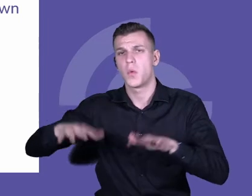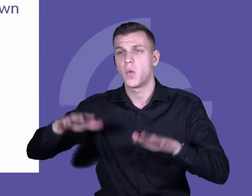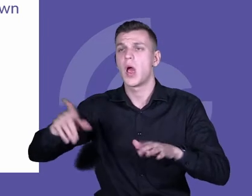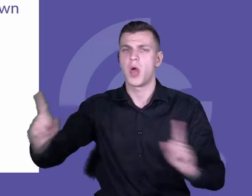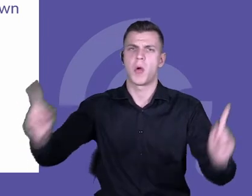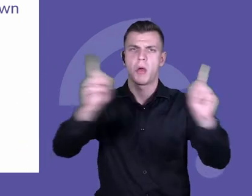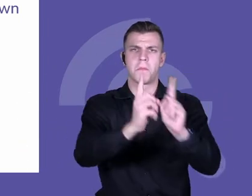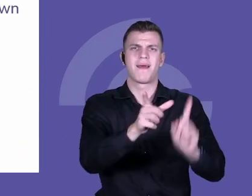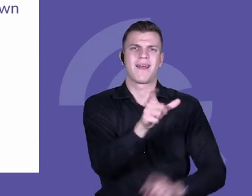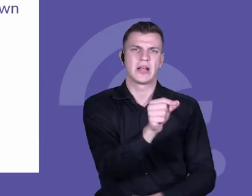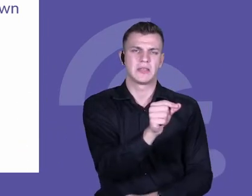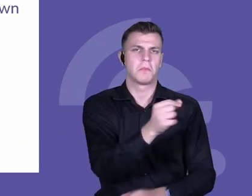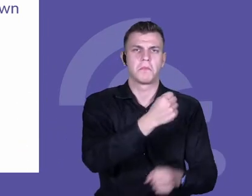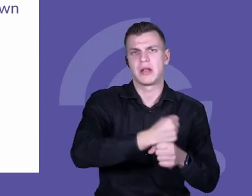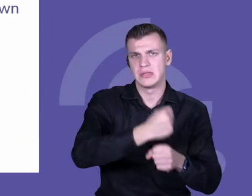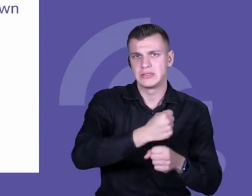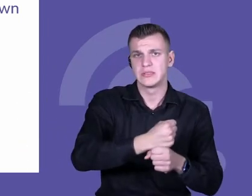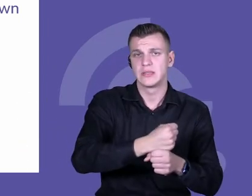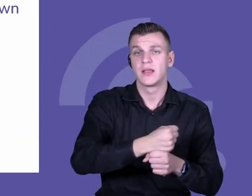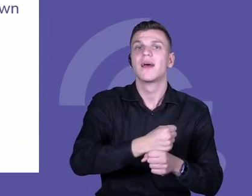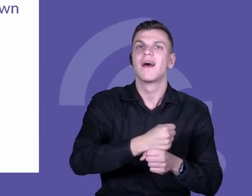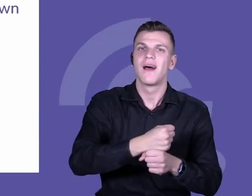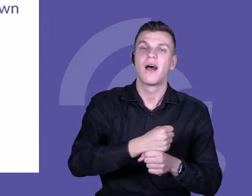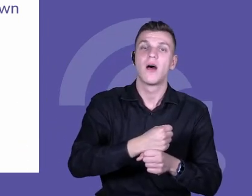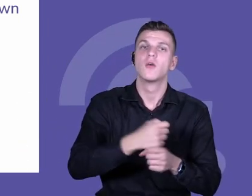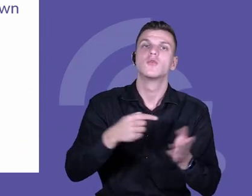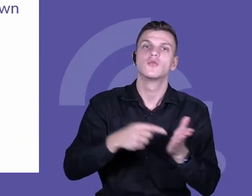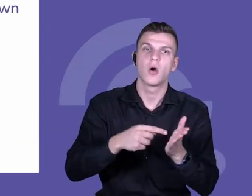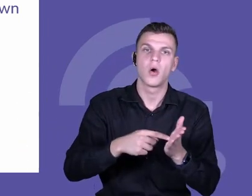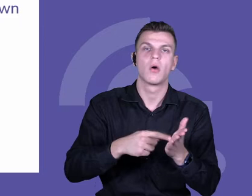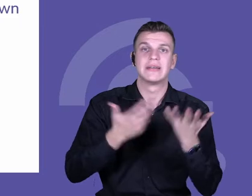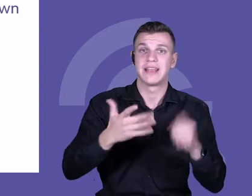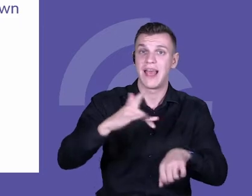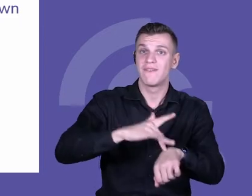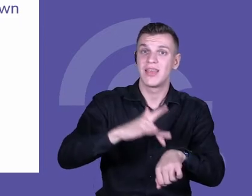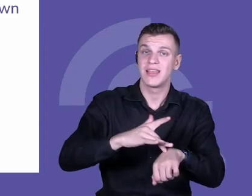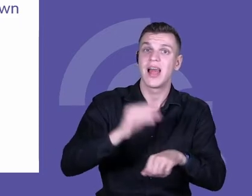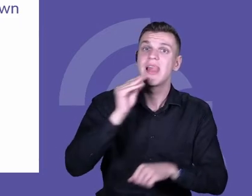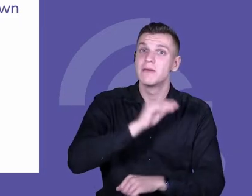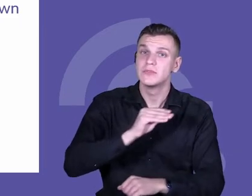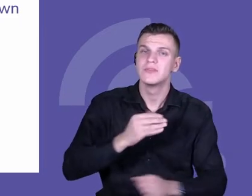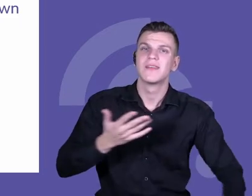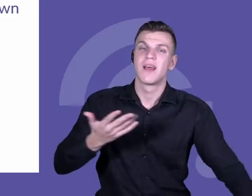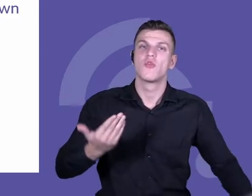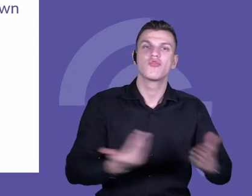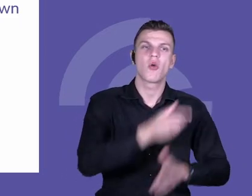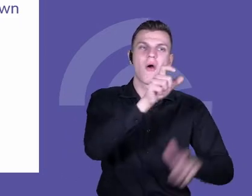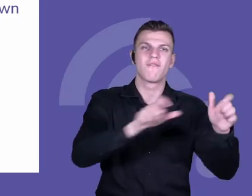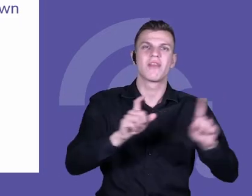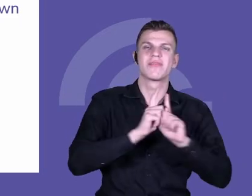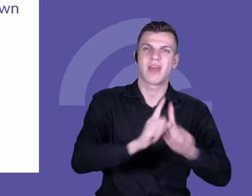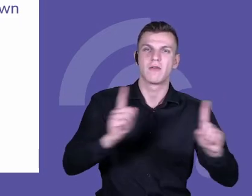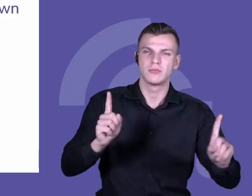systemach, gdzie jest właśnie dobre, wysokie wyniki, to jest bardzo ważne dla nowych nauczycieli, nowych nauczycieli w